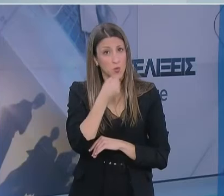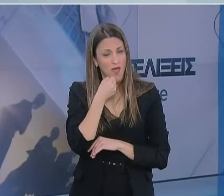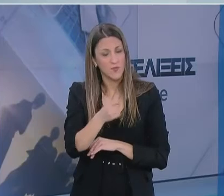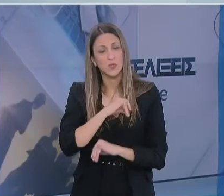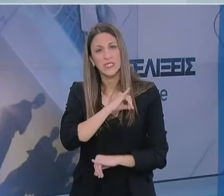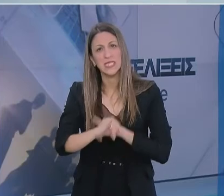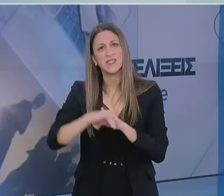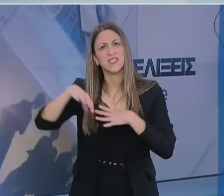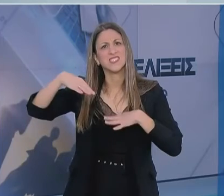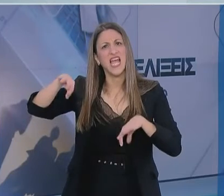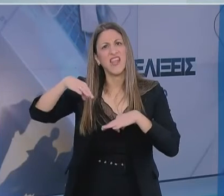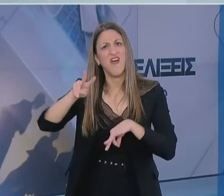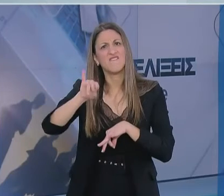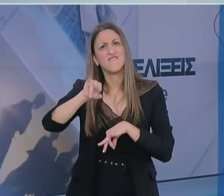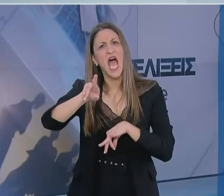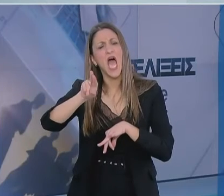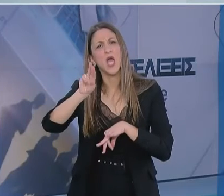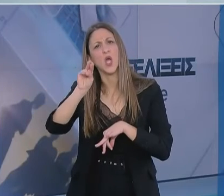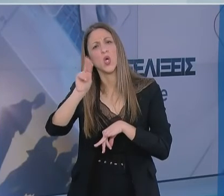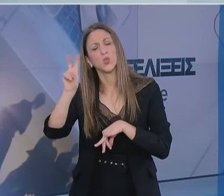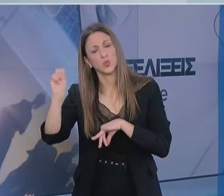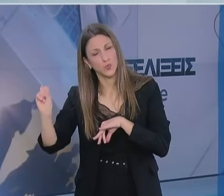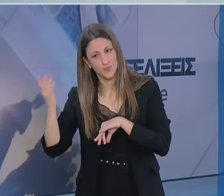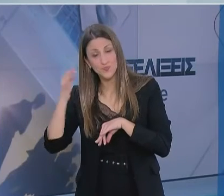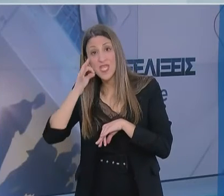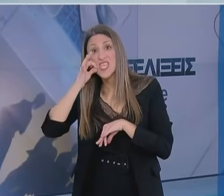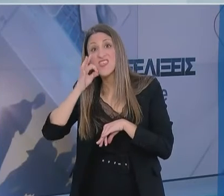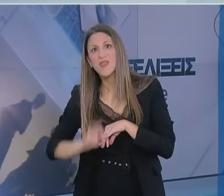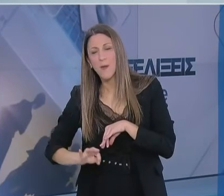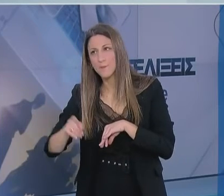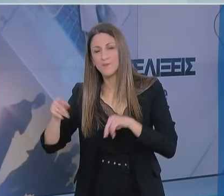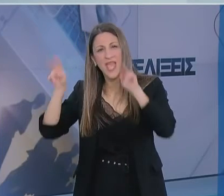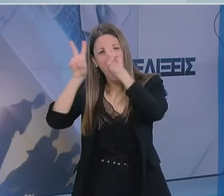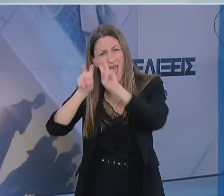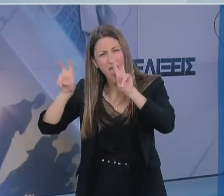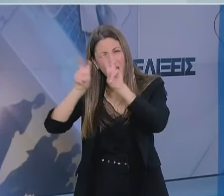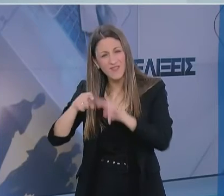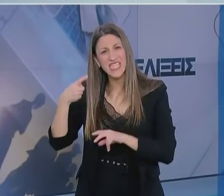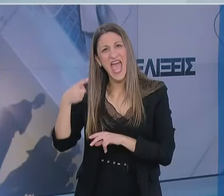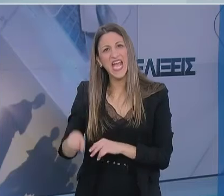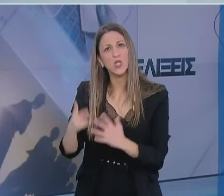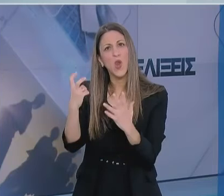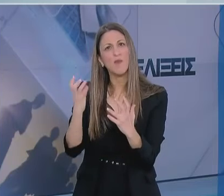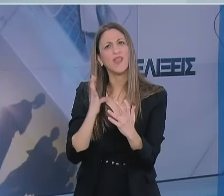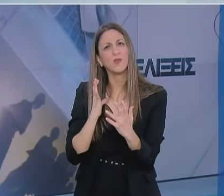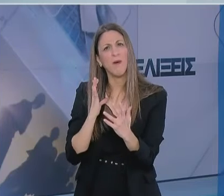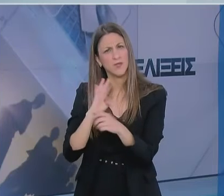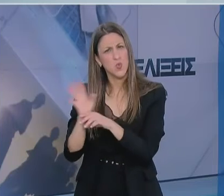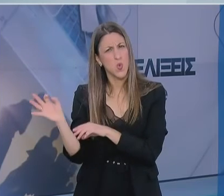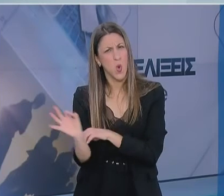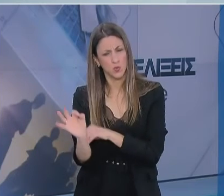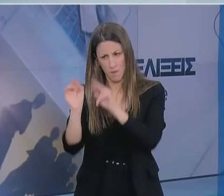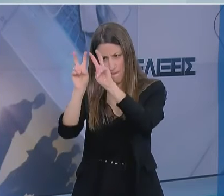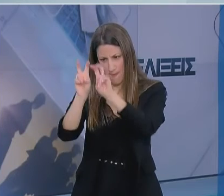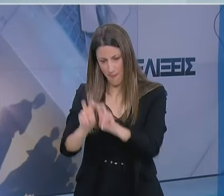Κύριε Καθηγητά, πρόσφατη μελέτη από την Κίνα σε 173 ασθενείς με COVID-19 έδειξε ότι στην πλειοψηφία